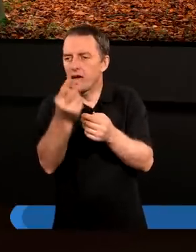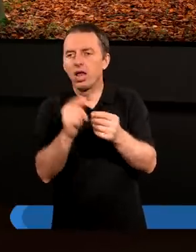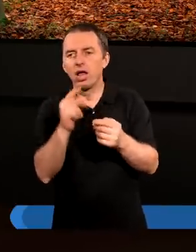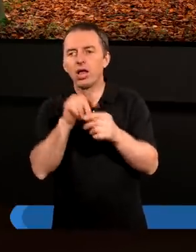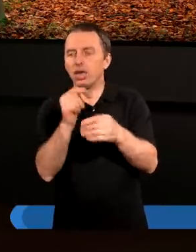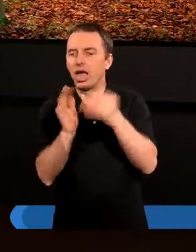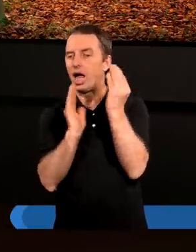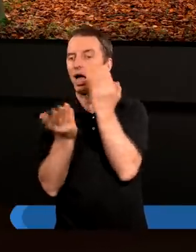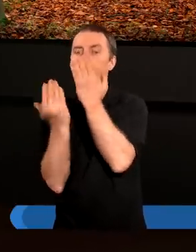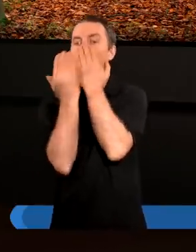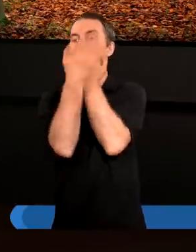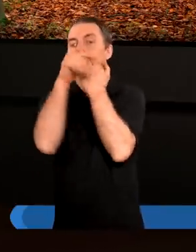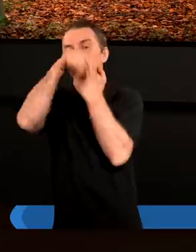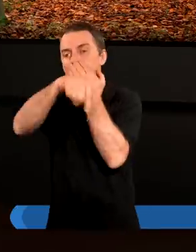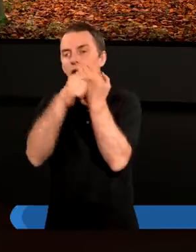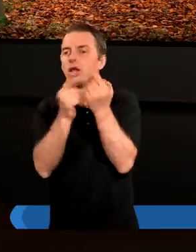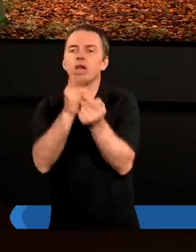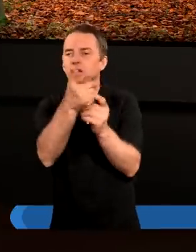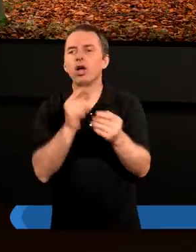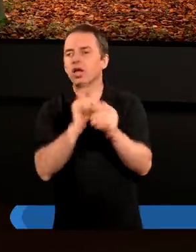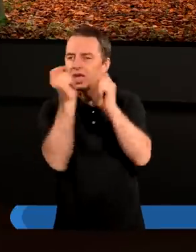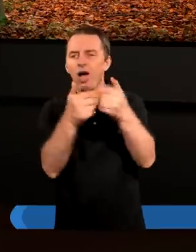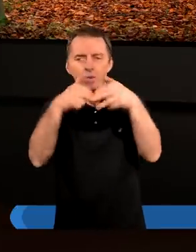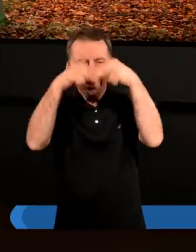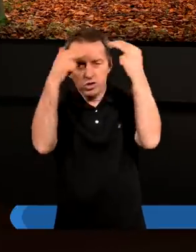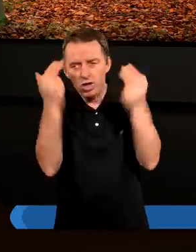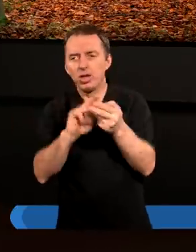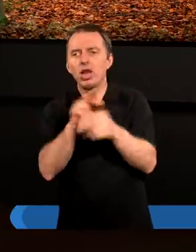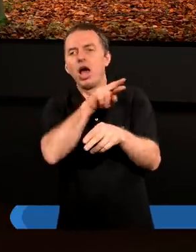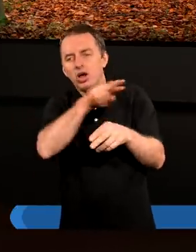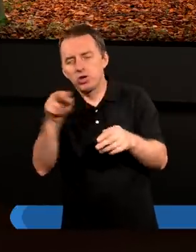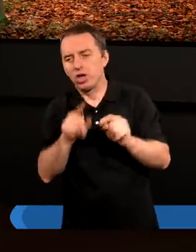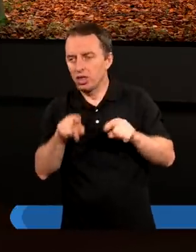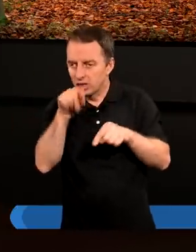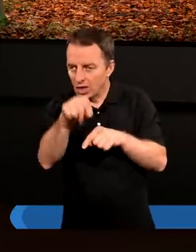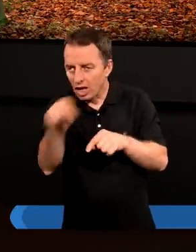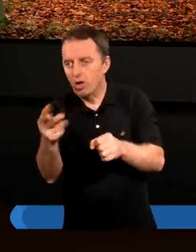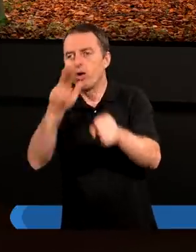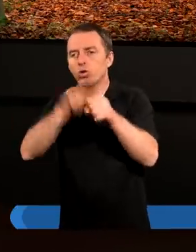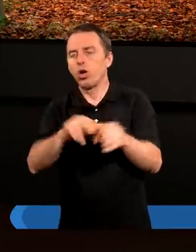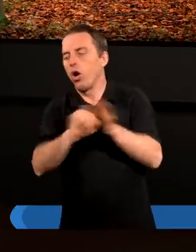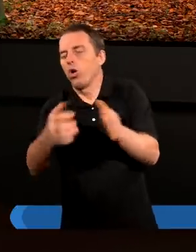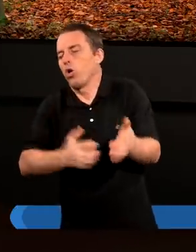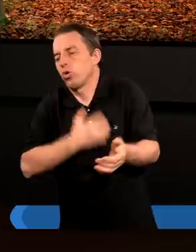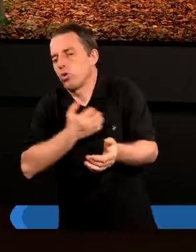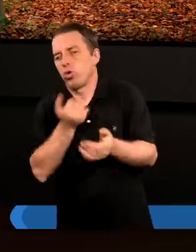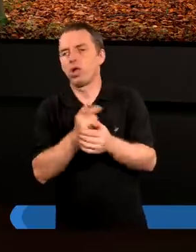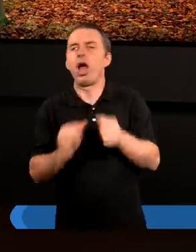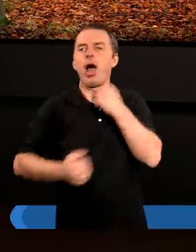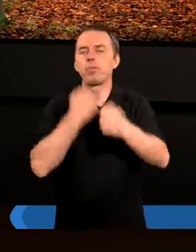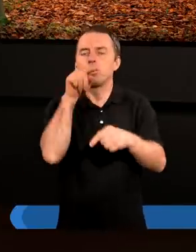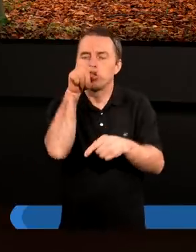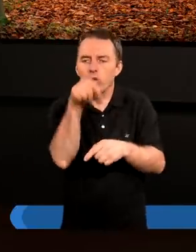potrafili za kulisy, to działa całe niebo na rzecz tego, abyśmy to odczuli i aby